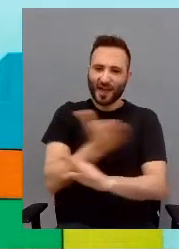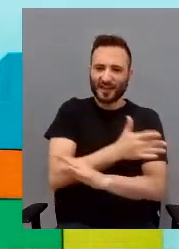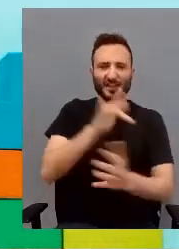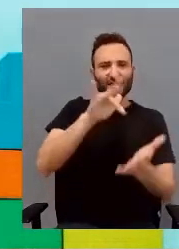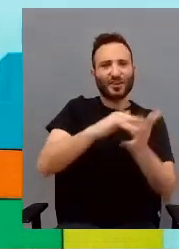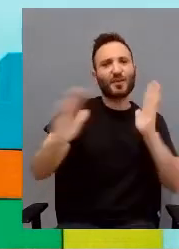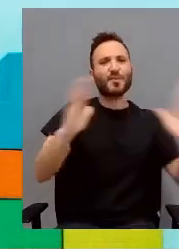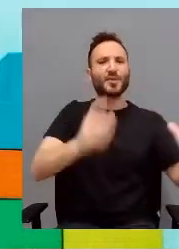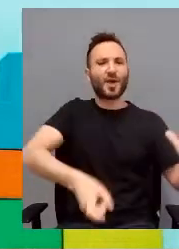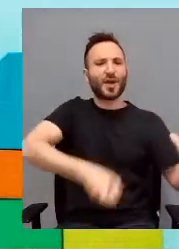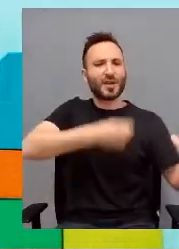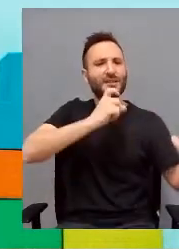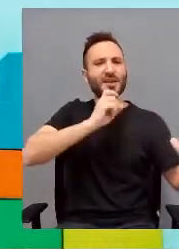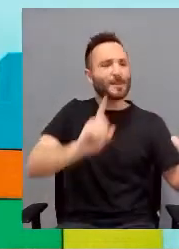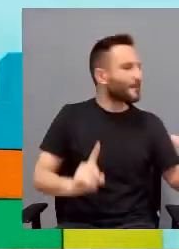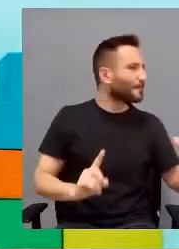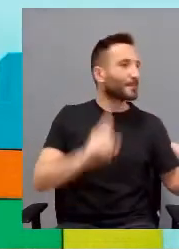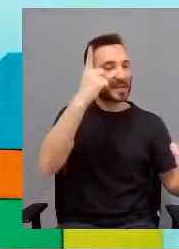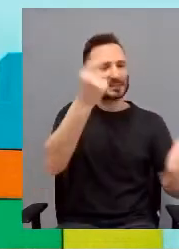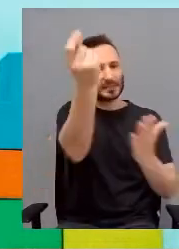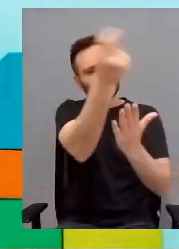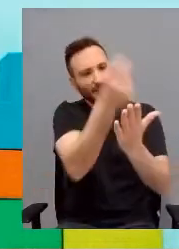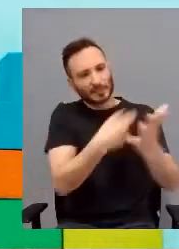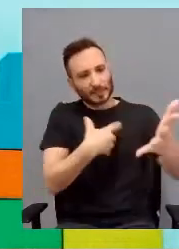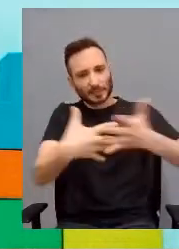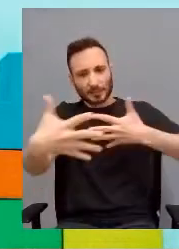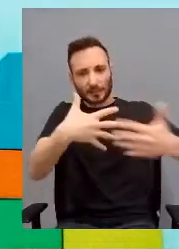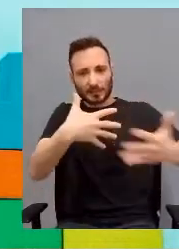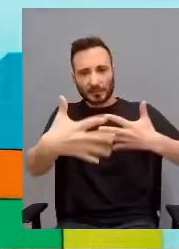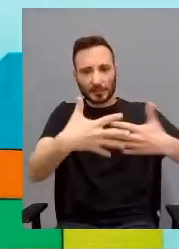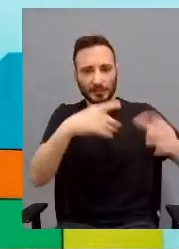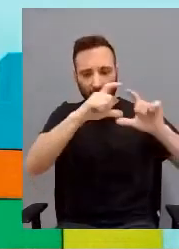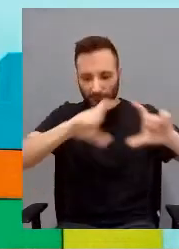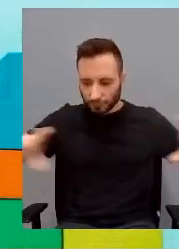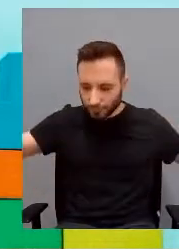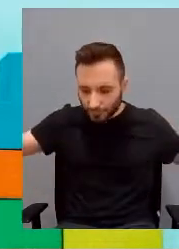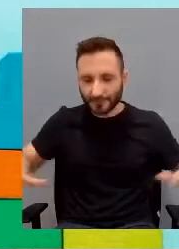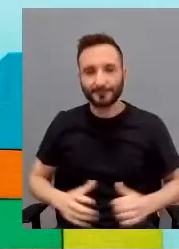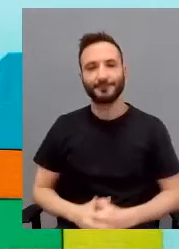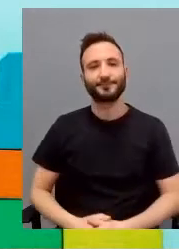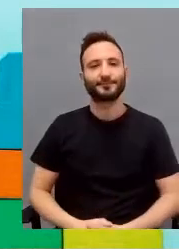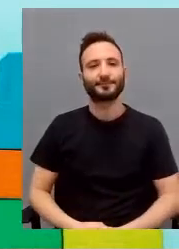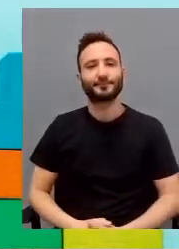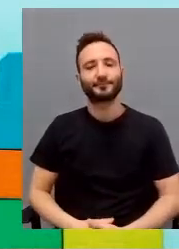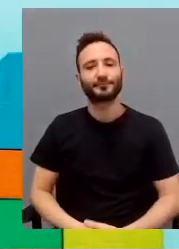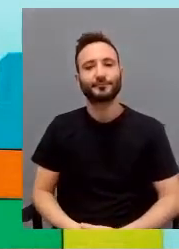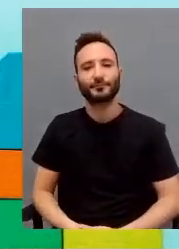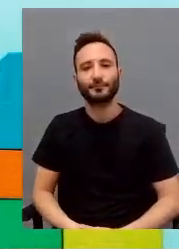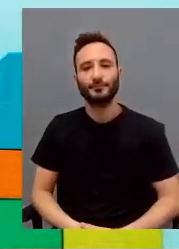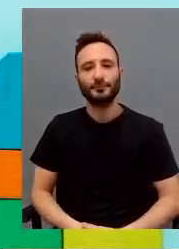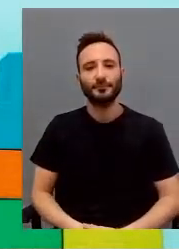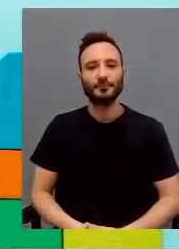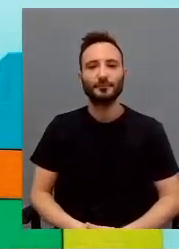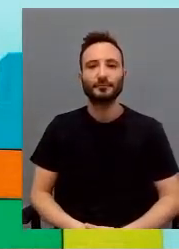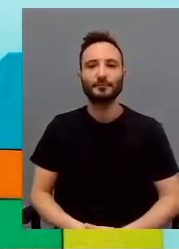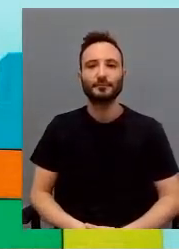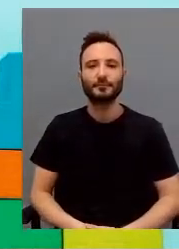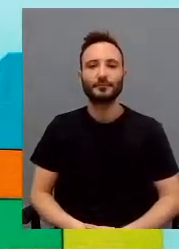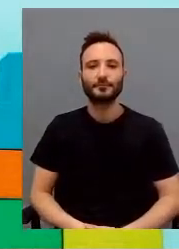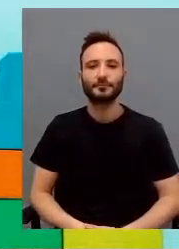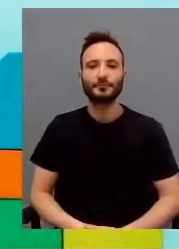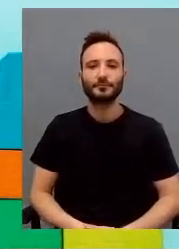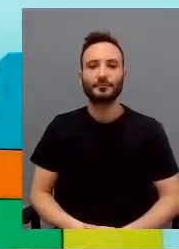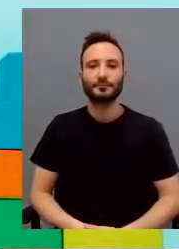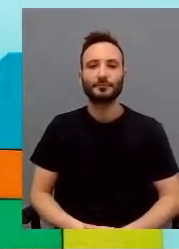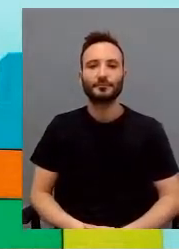e pian piano stiamo riaprendo, appunto tutti siamo vaccinati e quindi ci auguriamo che nei prossimi